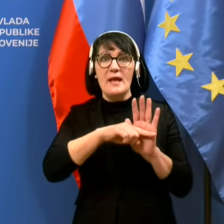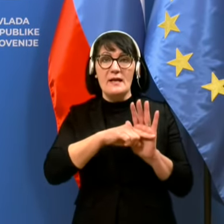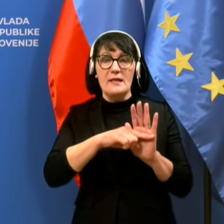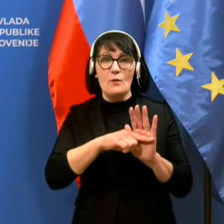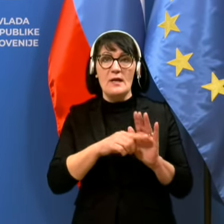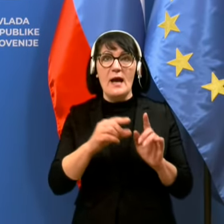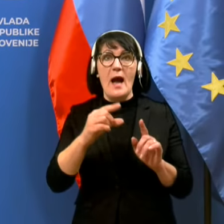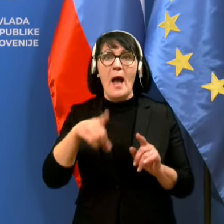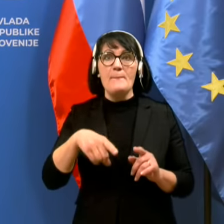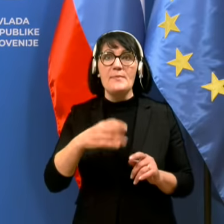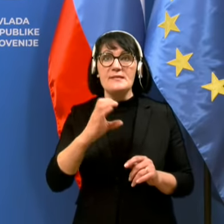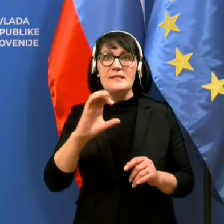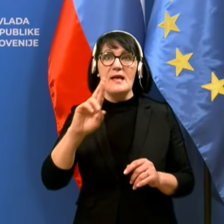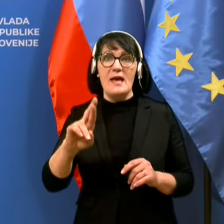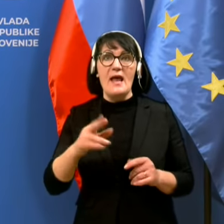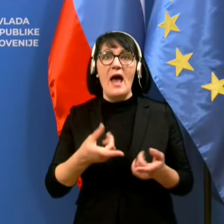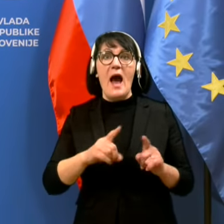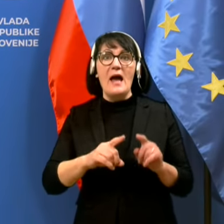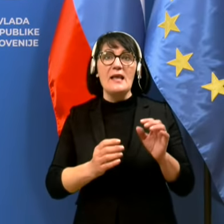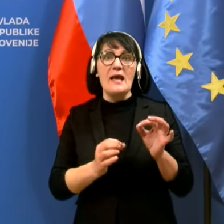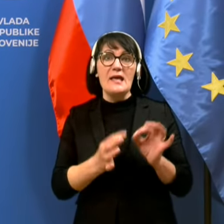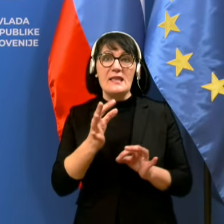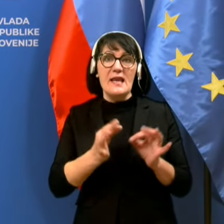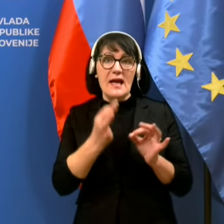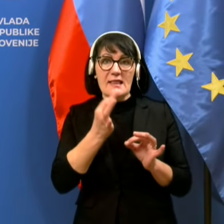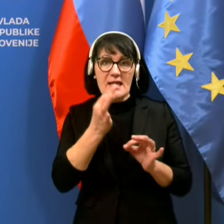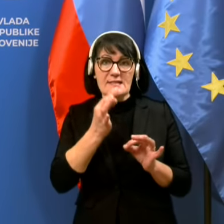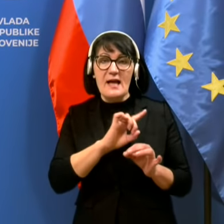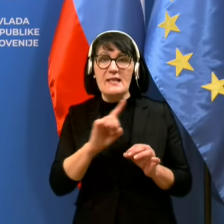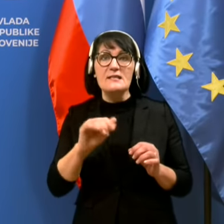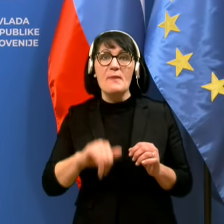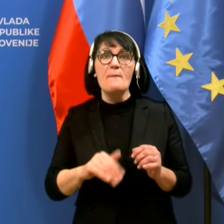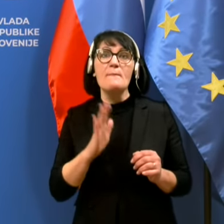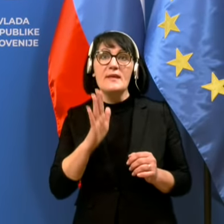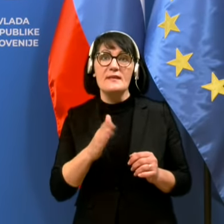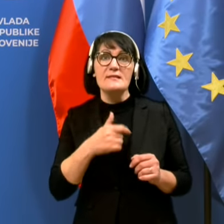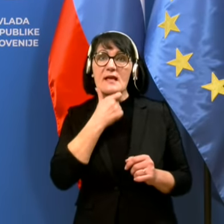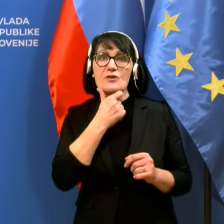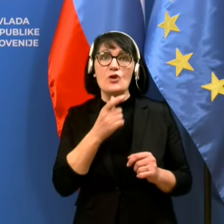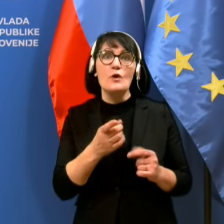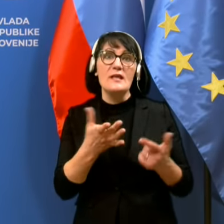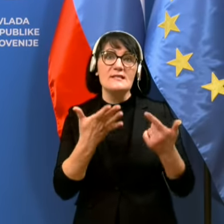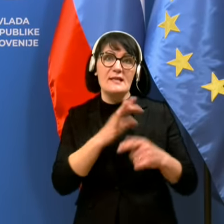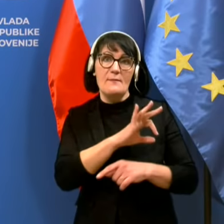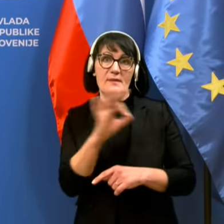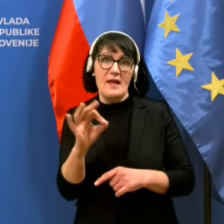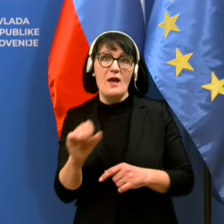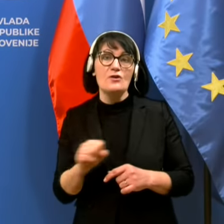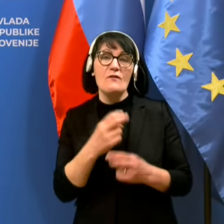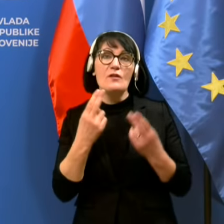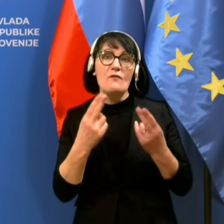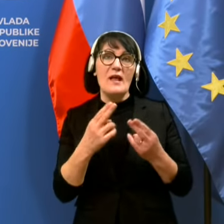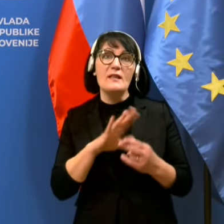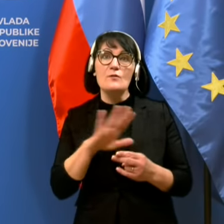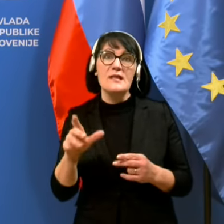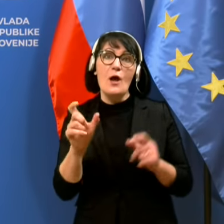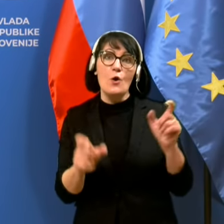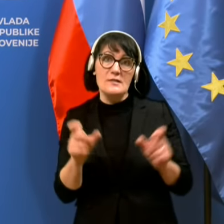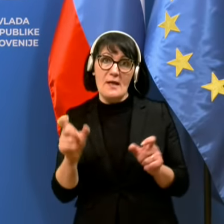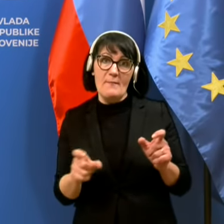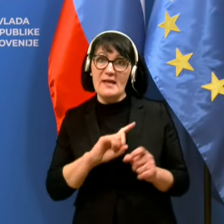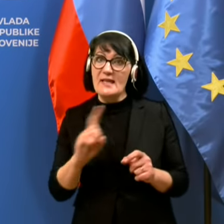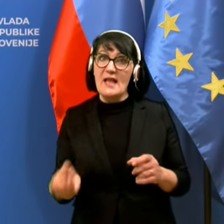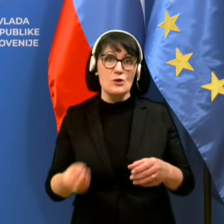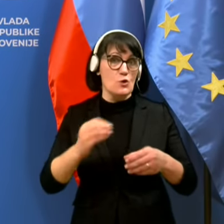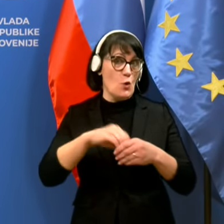ali hitrega testa, ki pa ne sme biti starejši od 7 dni. Še vedno pa velja, da so vse osebe, ki ne